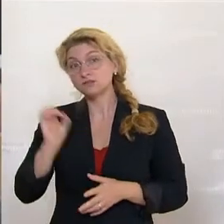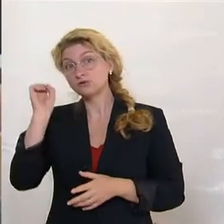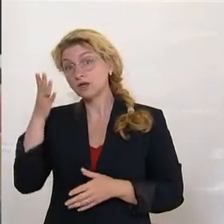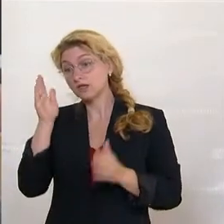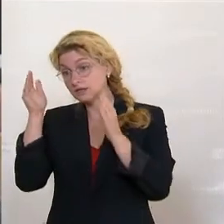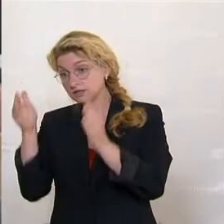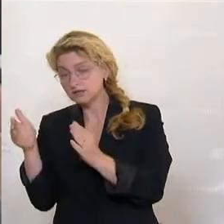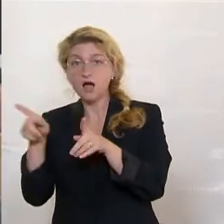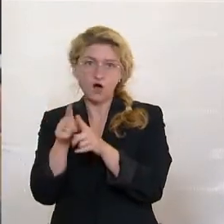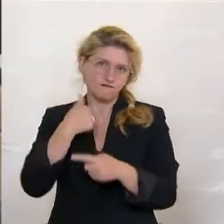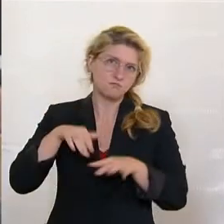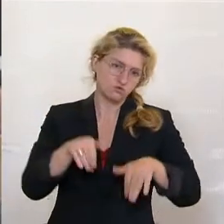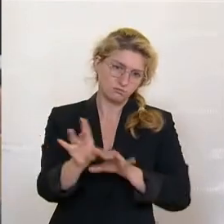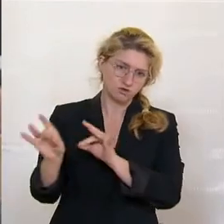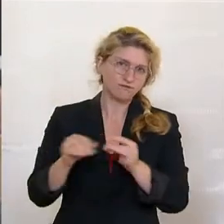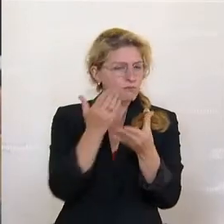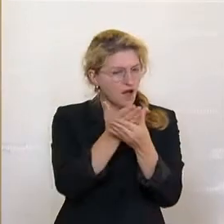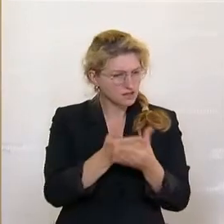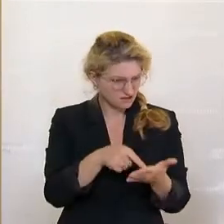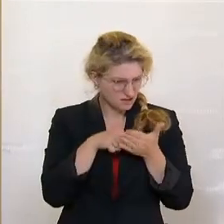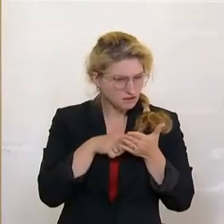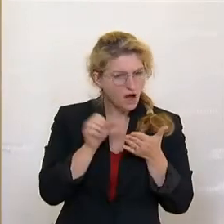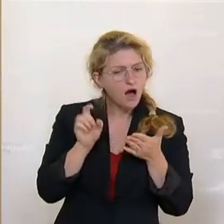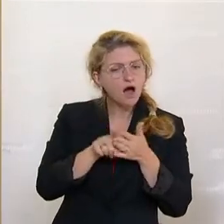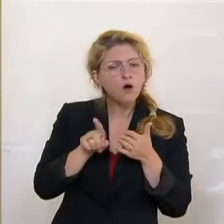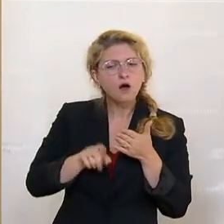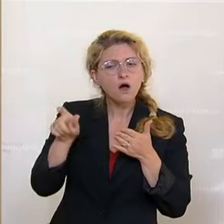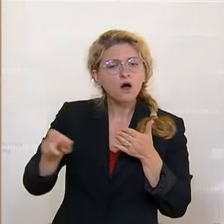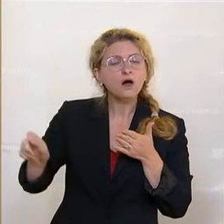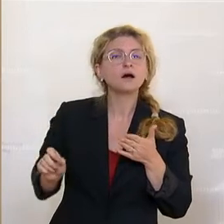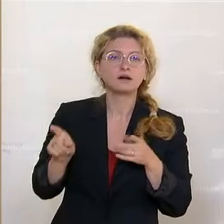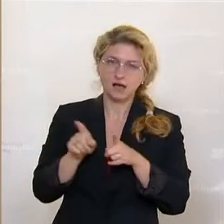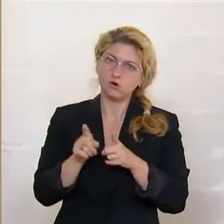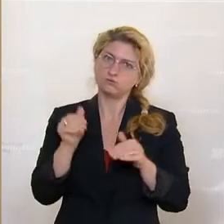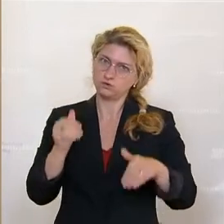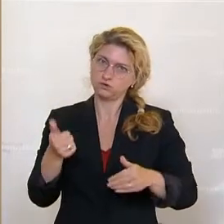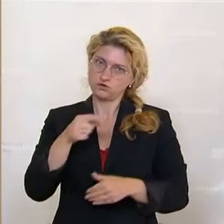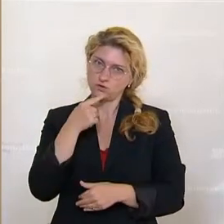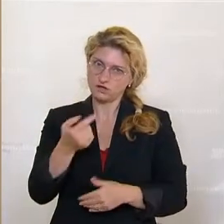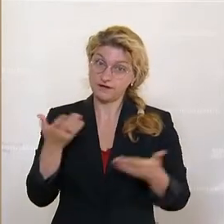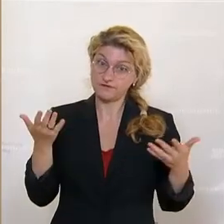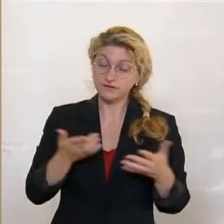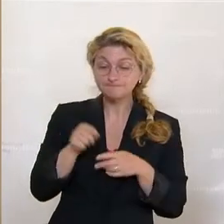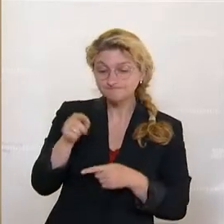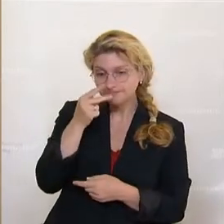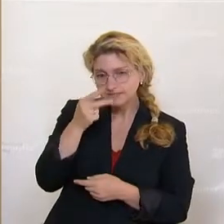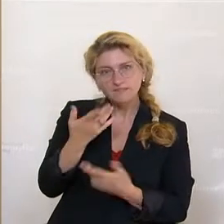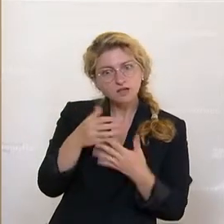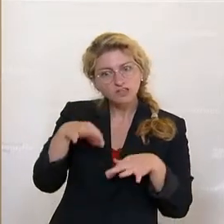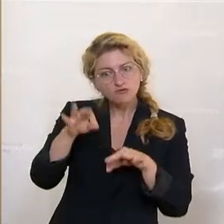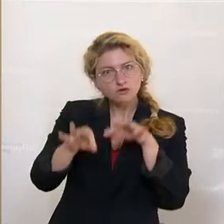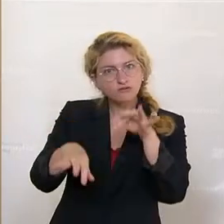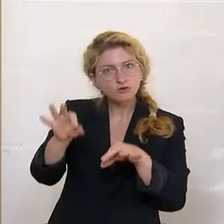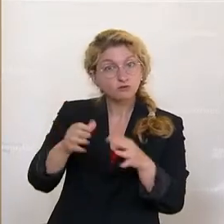mussten, aufgrund der Aktenlage, gibt es allerdings auch einiges zu sagen. Das, was wir hier gesehen haben und gefunden haben, ist ein